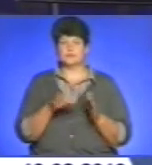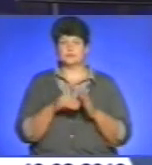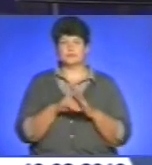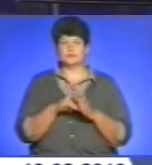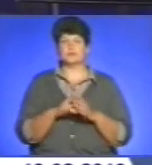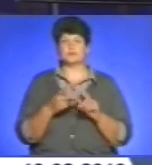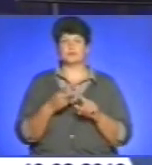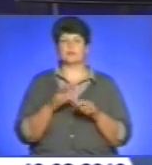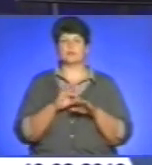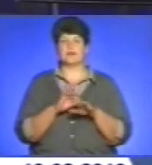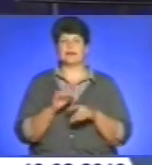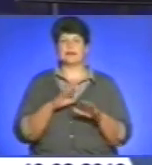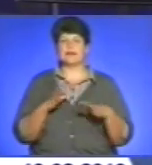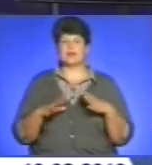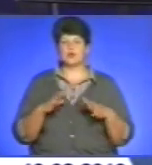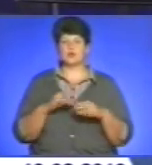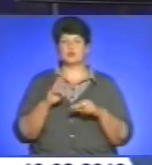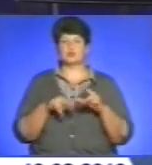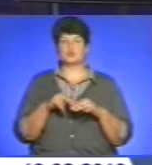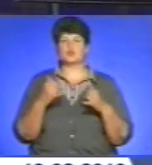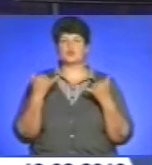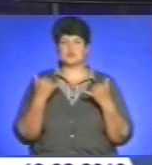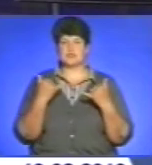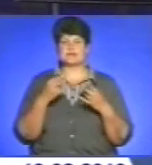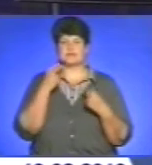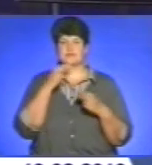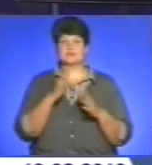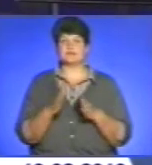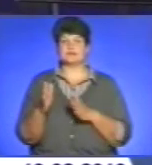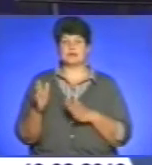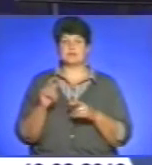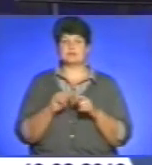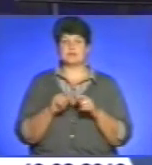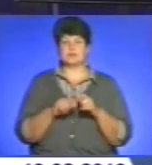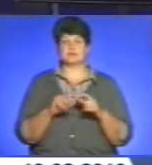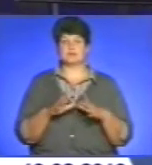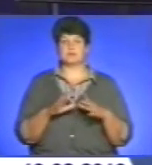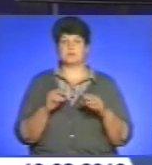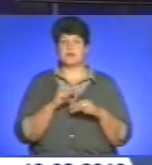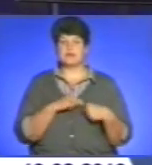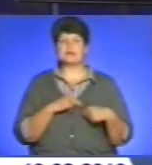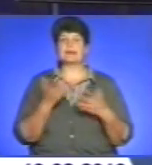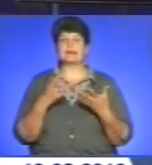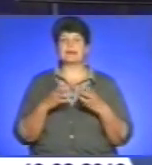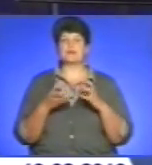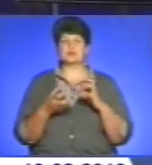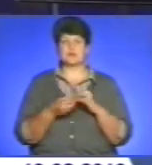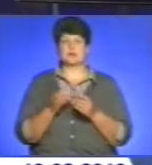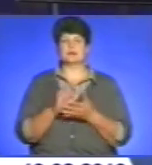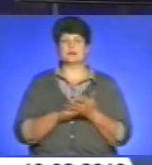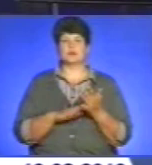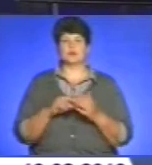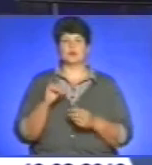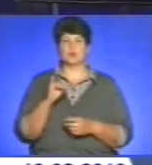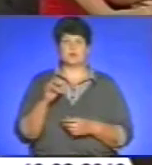провели тренінг на тему розбудова сучасних і ефективних систем інспекції праці. Які результати тренінгу – у сюжеті Юлії